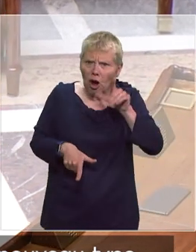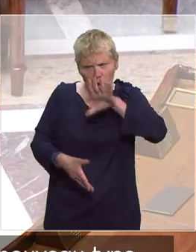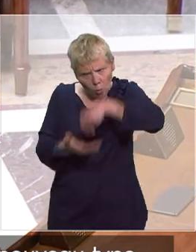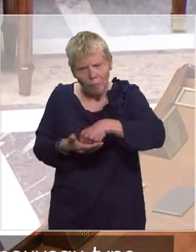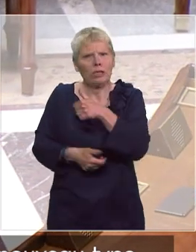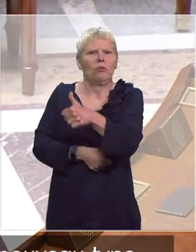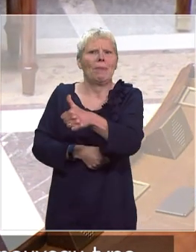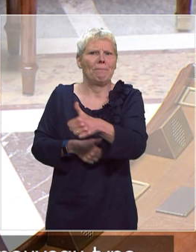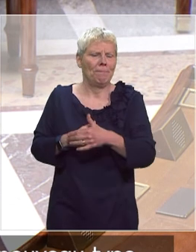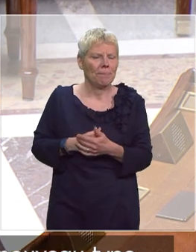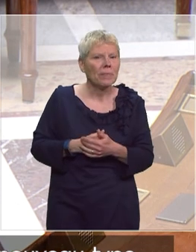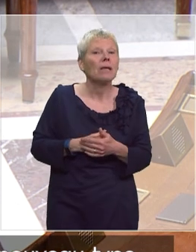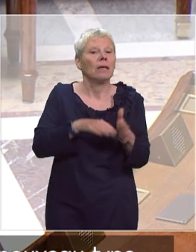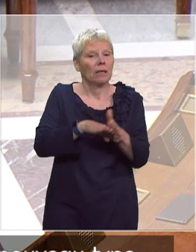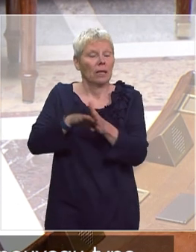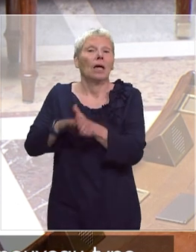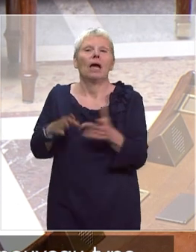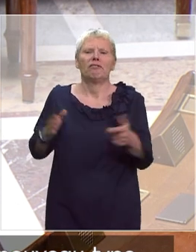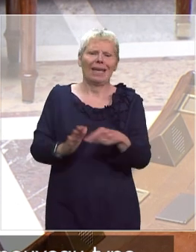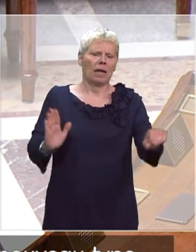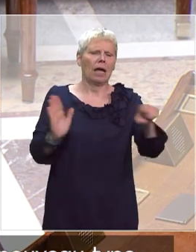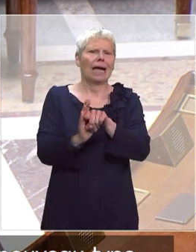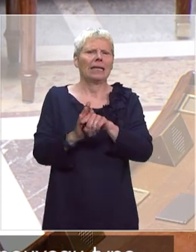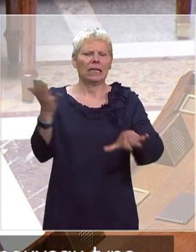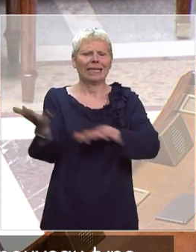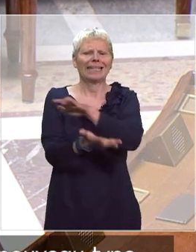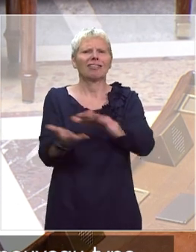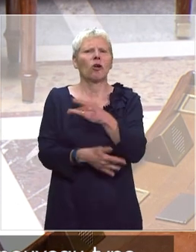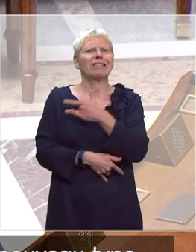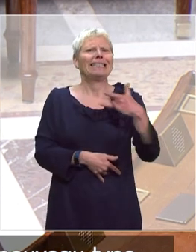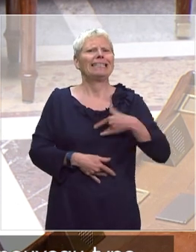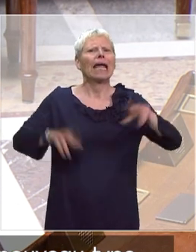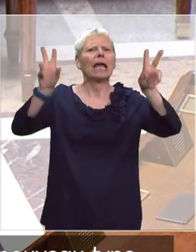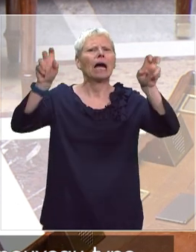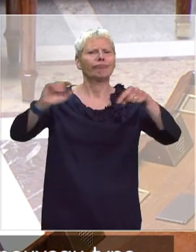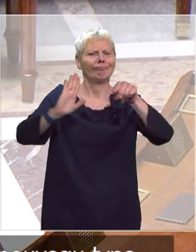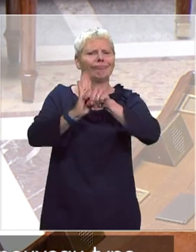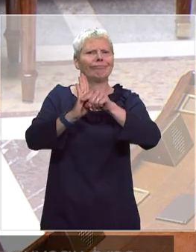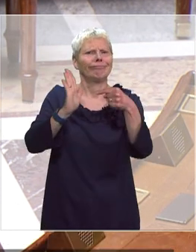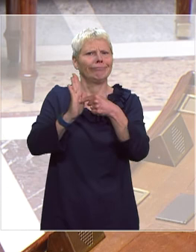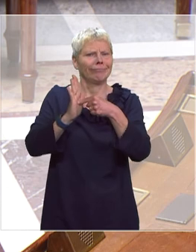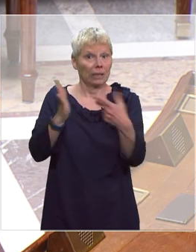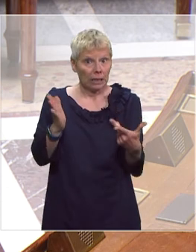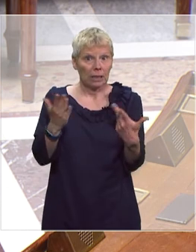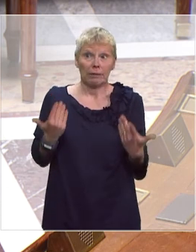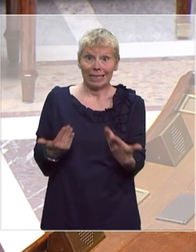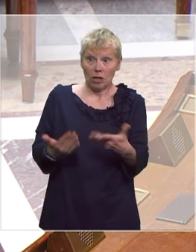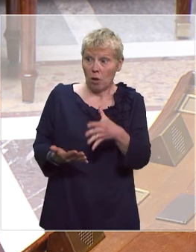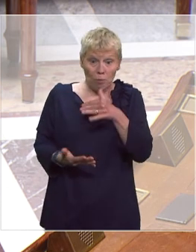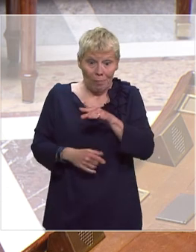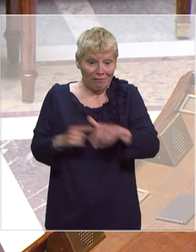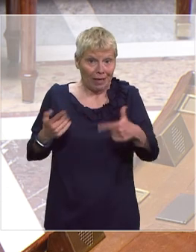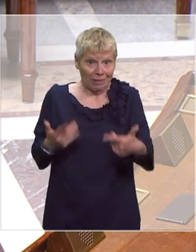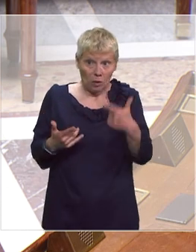-delà de ça, s'agissant du régime de catastrophe sanitaire, comme vous le savez, cela n'est pas praticable à date pour des raisons